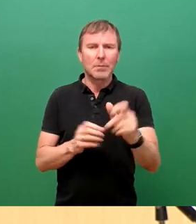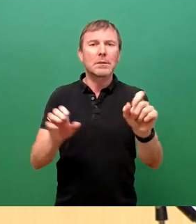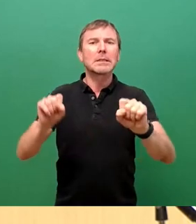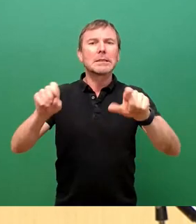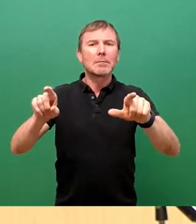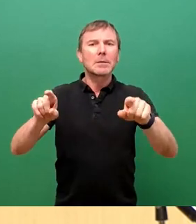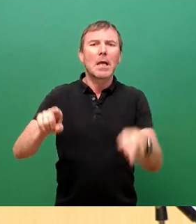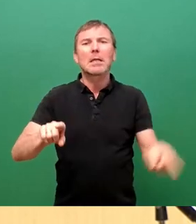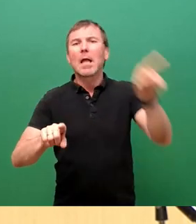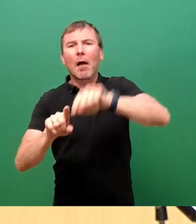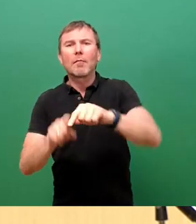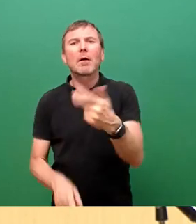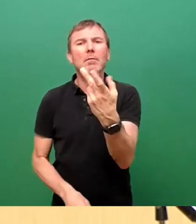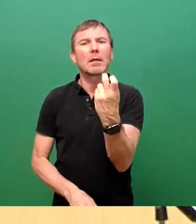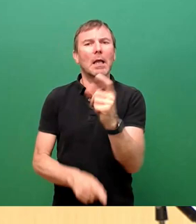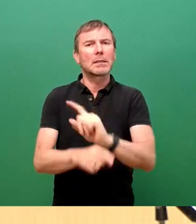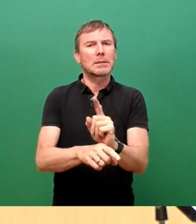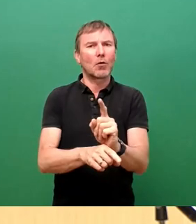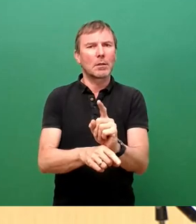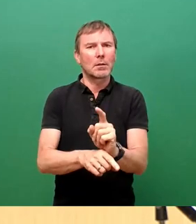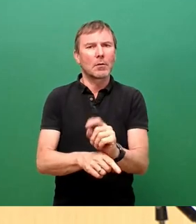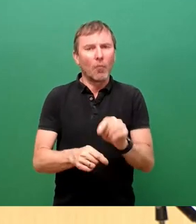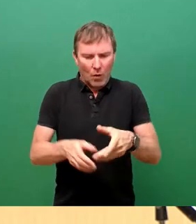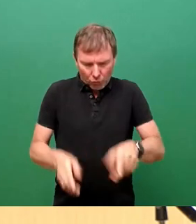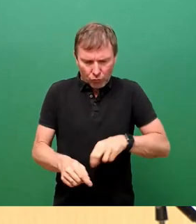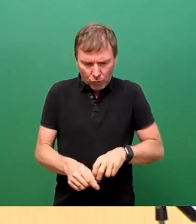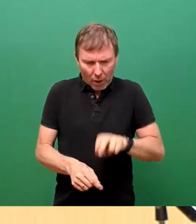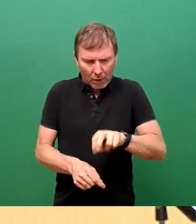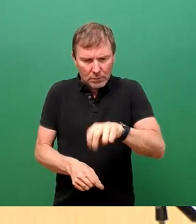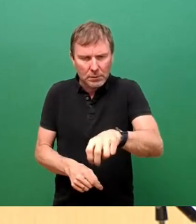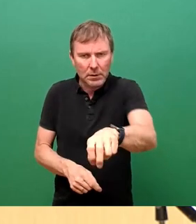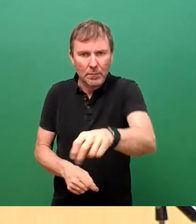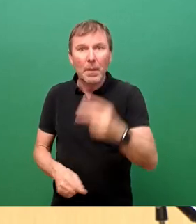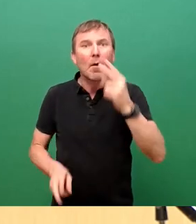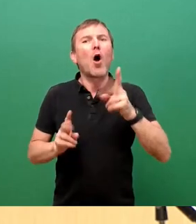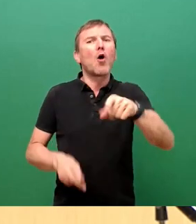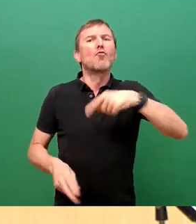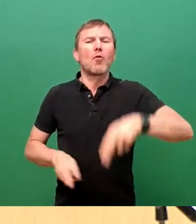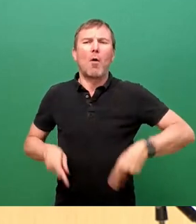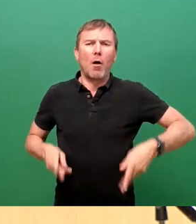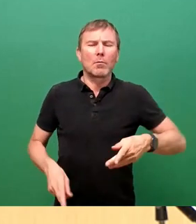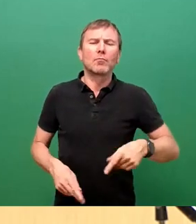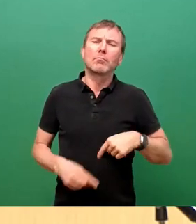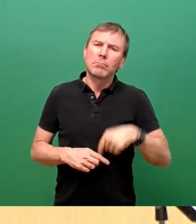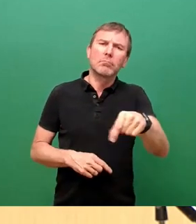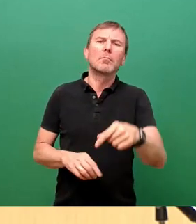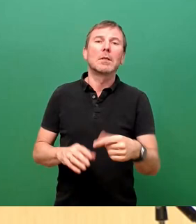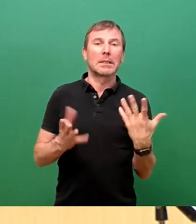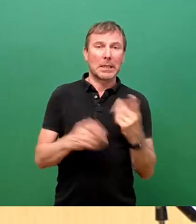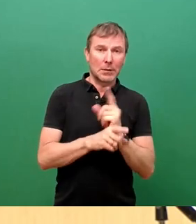32 Sekunden, um über die Straße zu kommen. Wer normal gehen kann, braucht immerhin 19 statt 10 Sekunden.